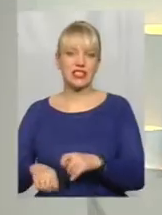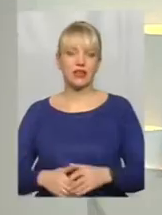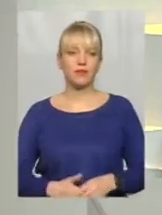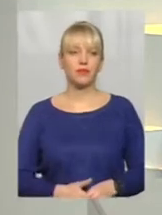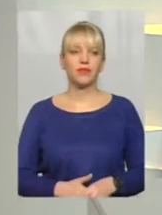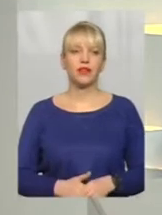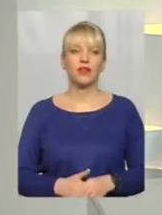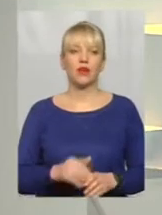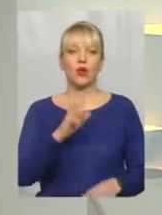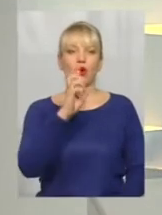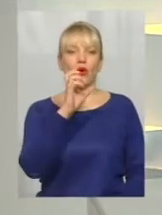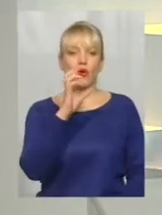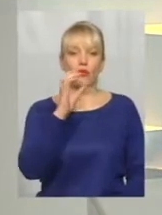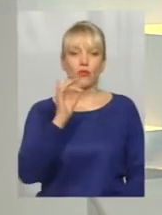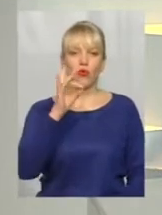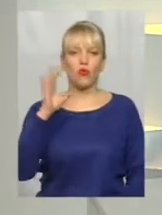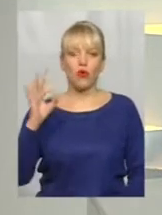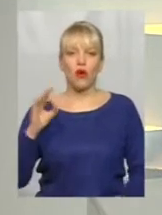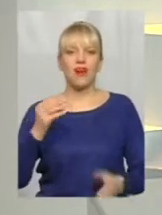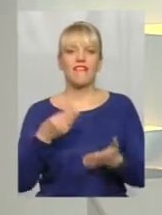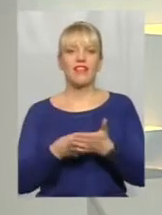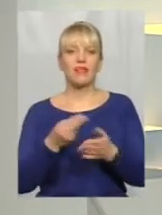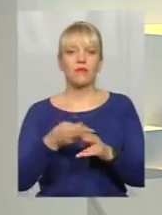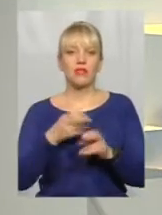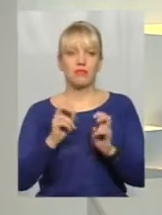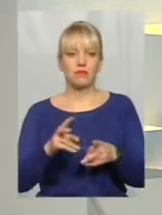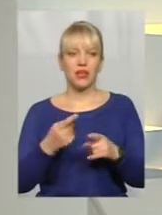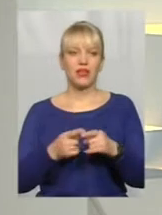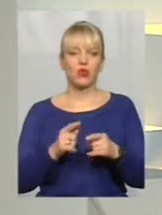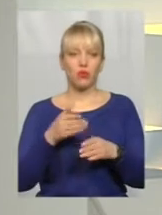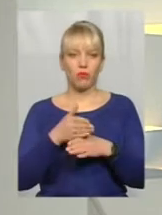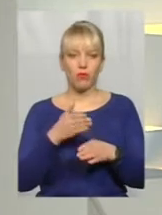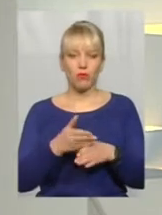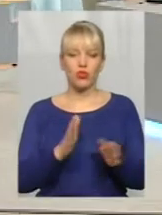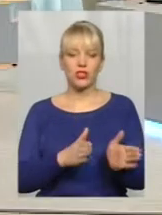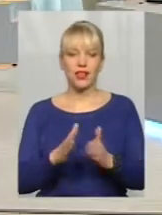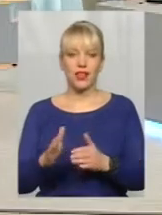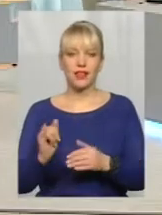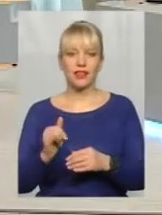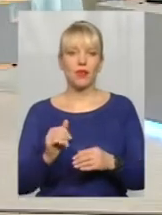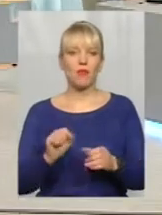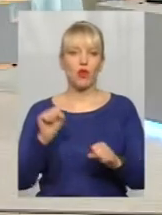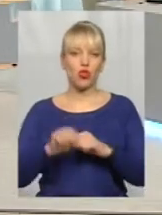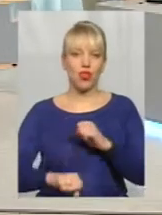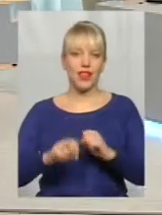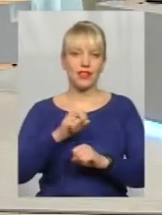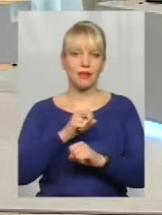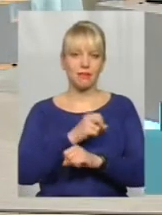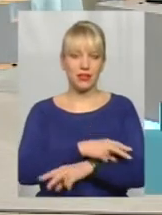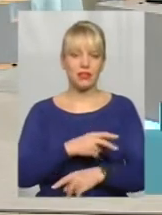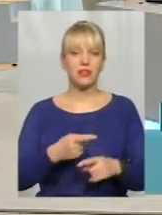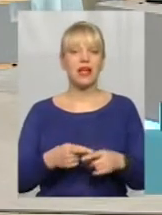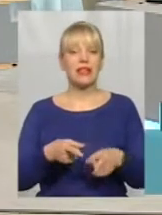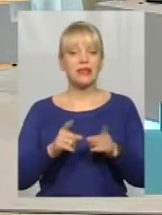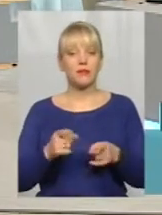Бюро фінбезпеки допоможе навести лад і подолати бідність? Насправді це дуже цікавий орган.